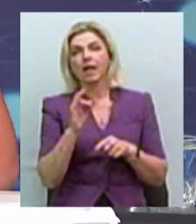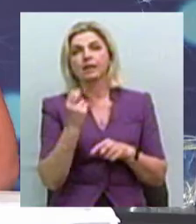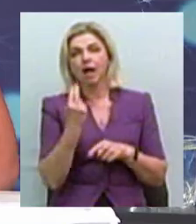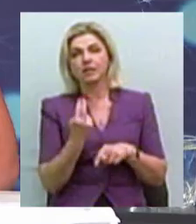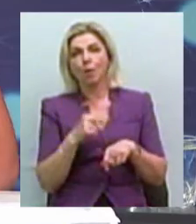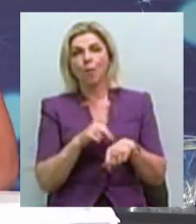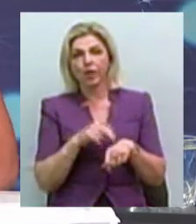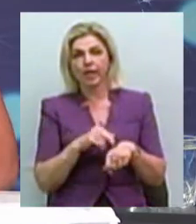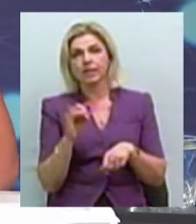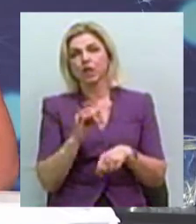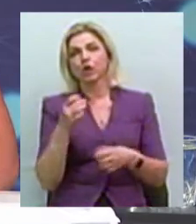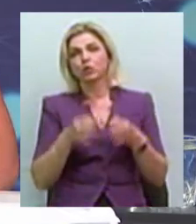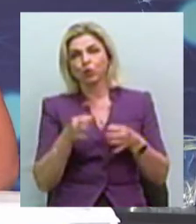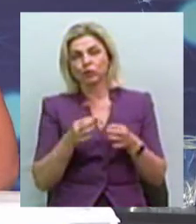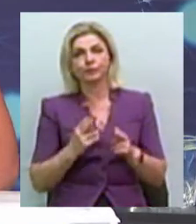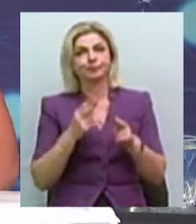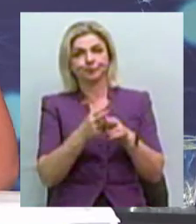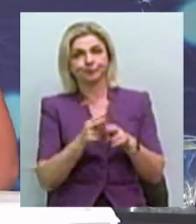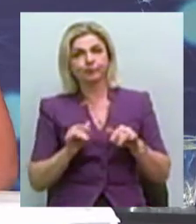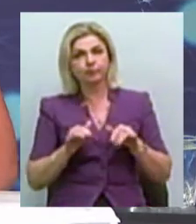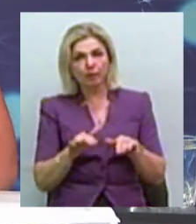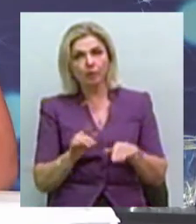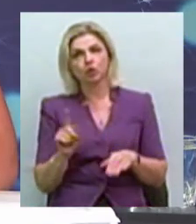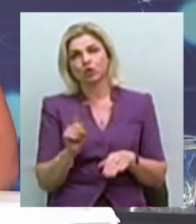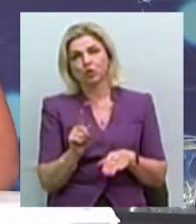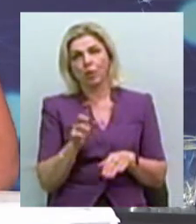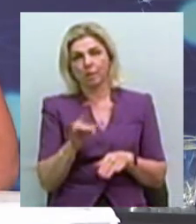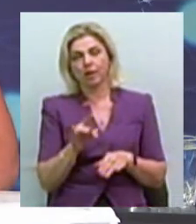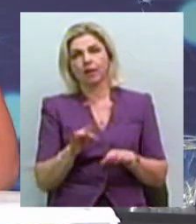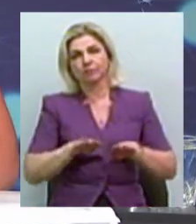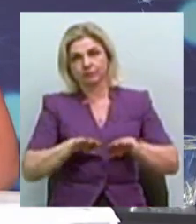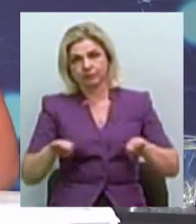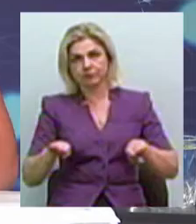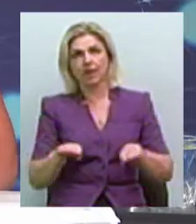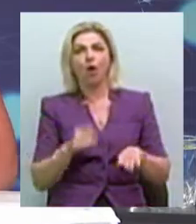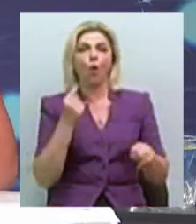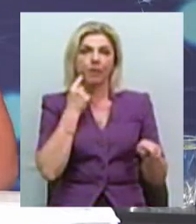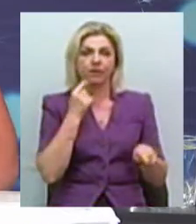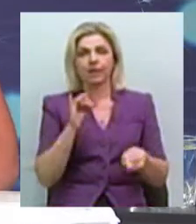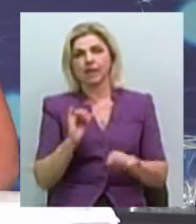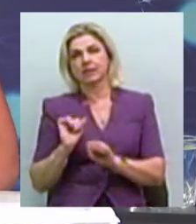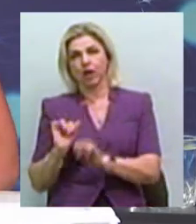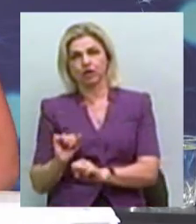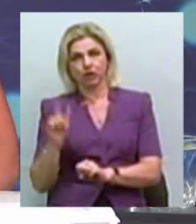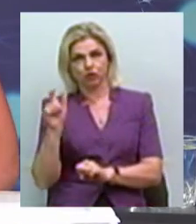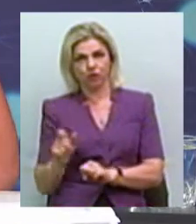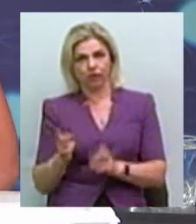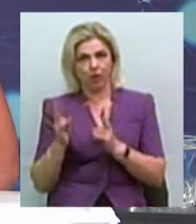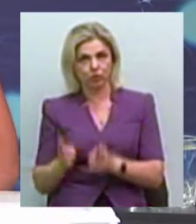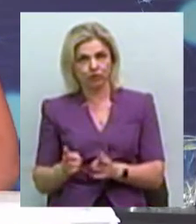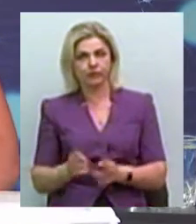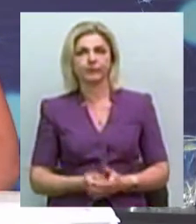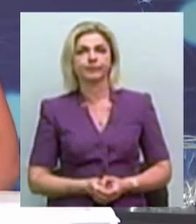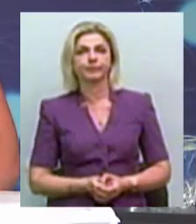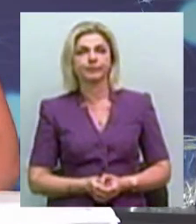суду заборонний чи обмежувальний припис, для того, щоб відгородити, скажімо так, кривдника і захистити особу, яка